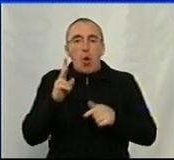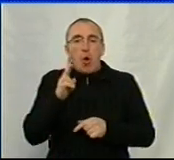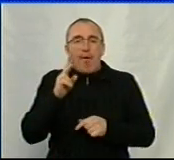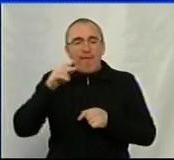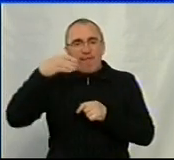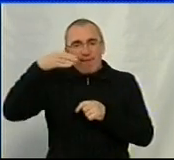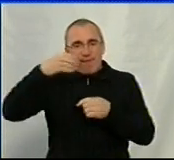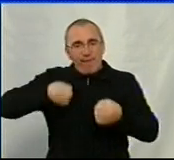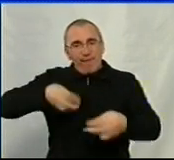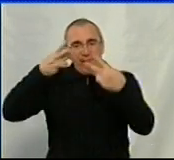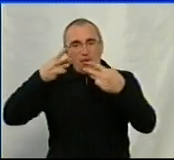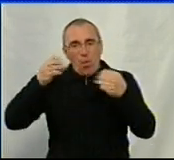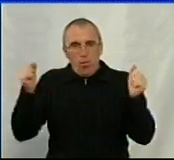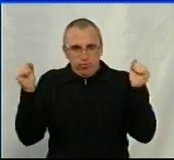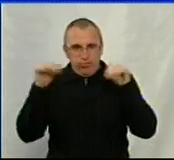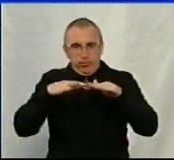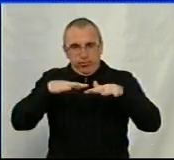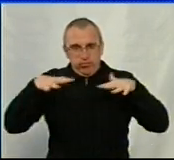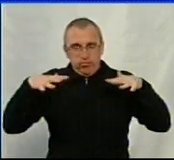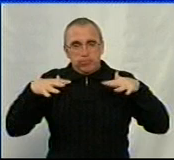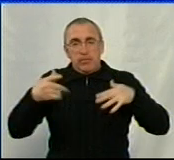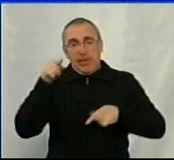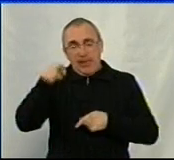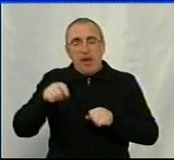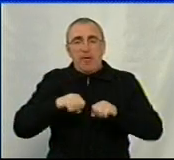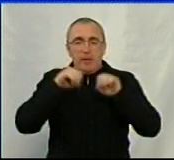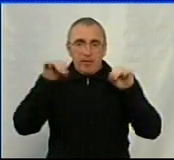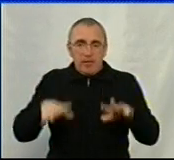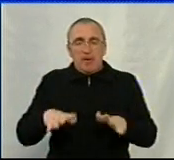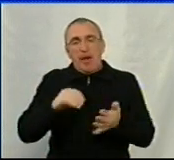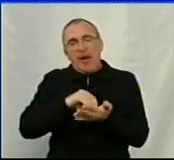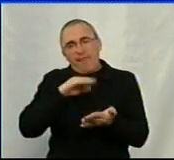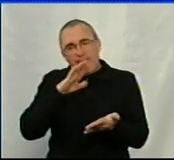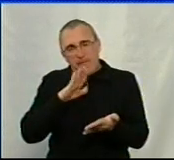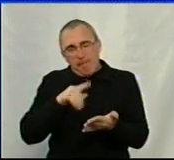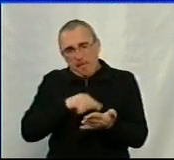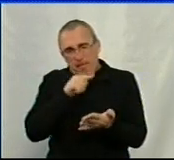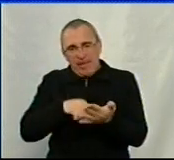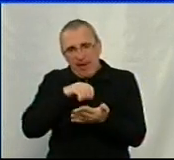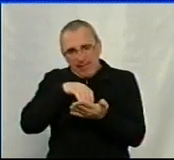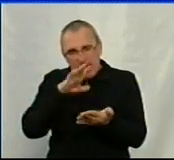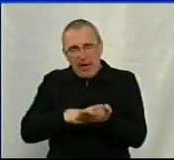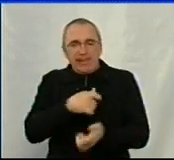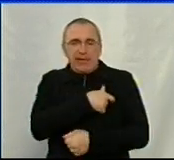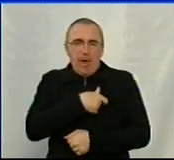І там, в принципі, вирішується питання реєстрації депутатів,